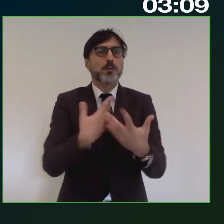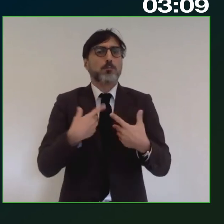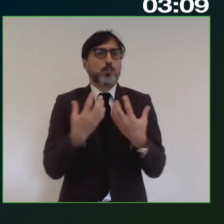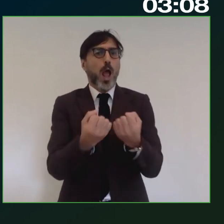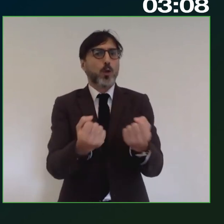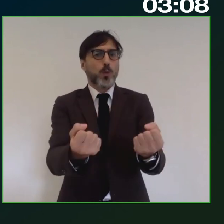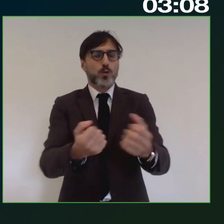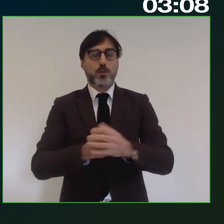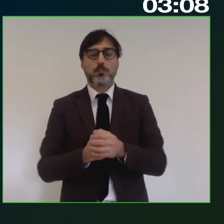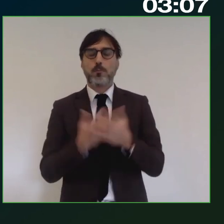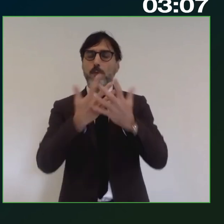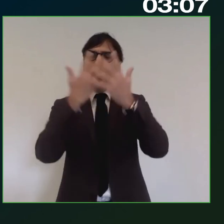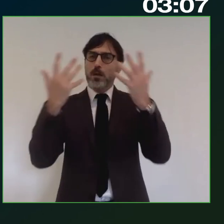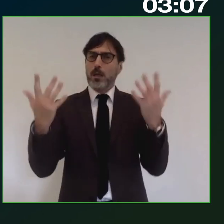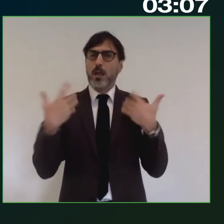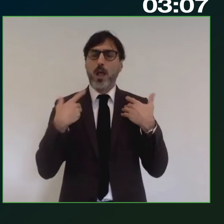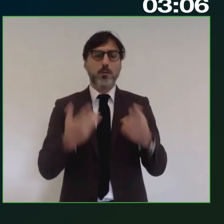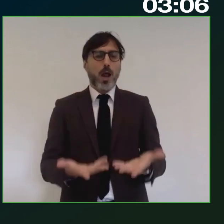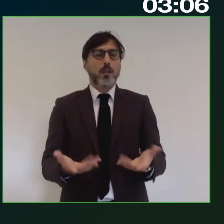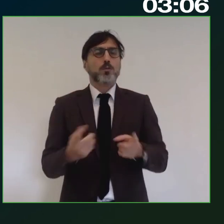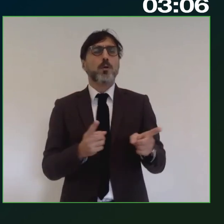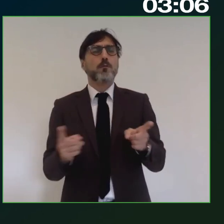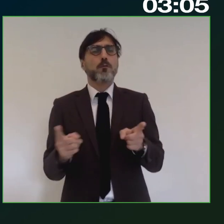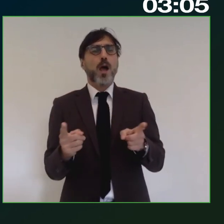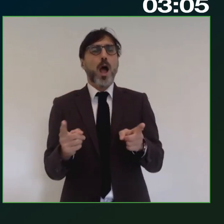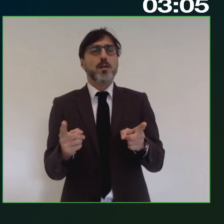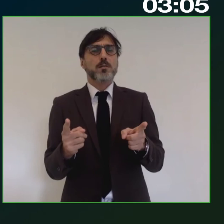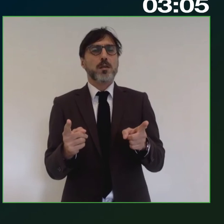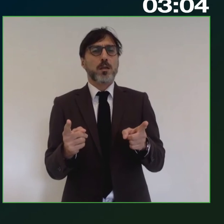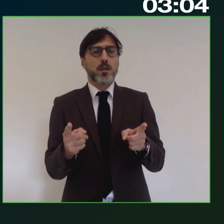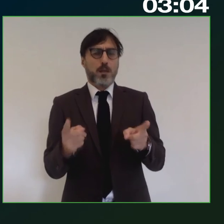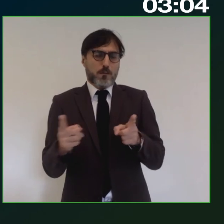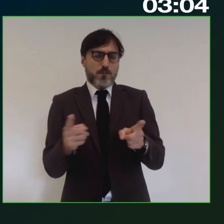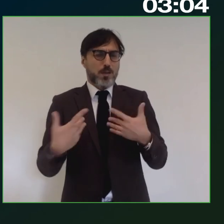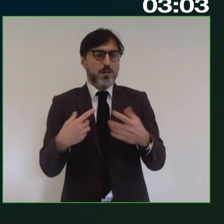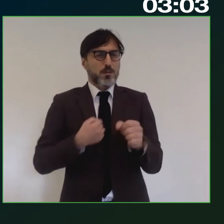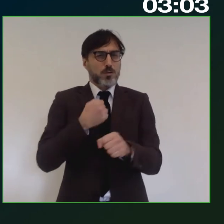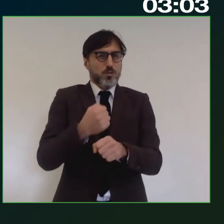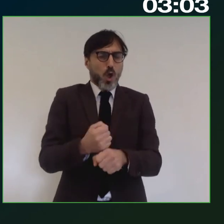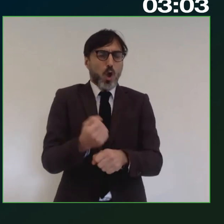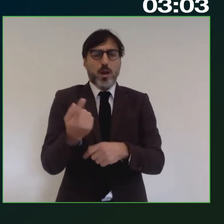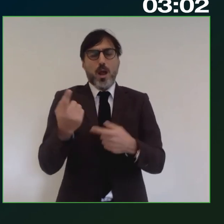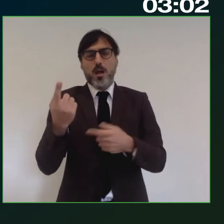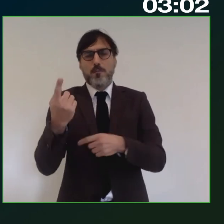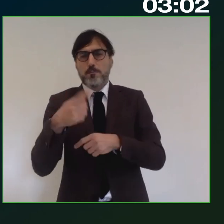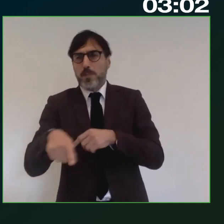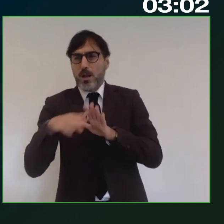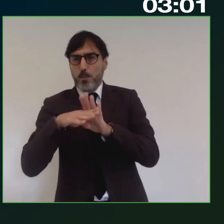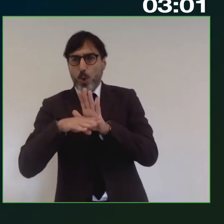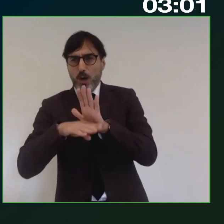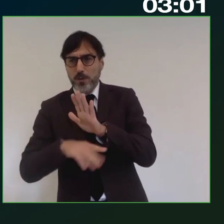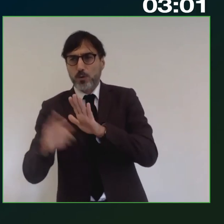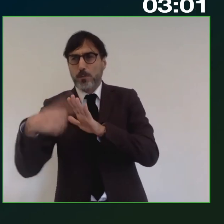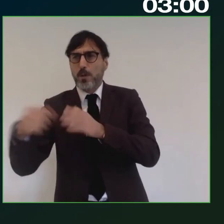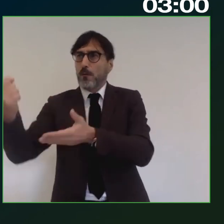è del tutto evidente che siamo in una fase diciamo storica sia per quanto riguarda le fasi di programmazione dei